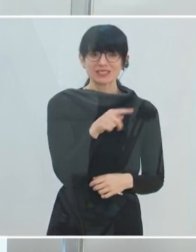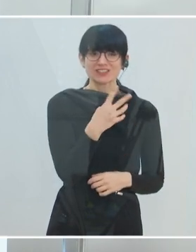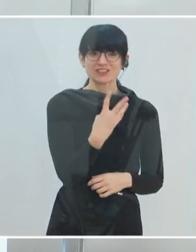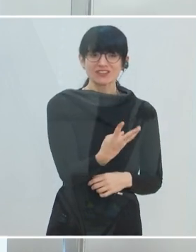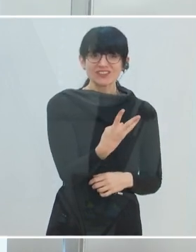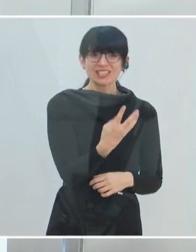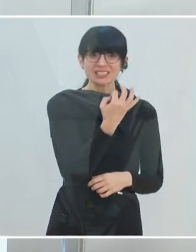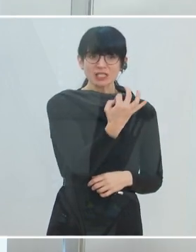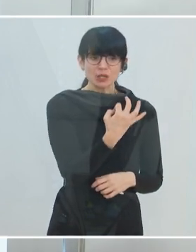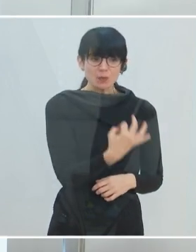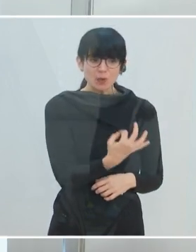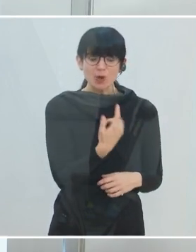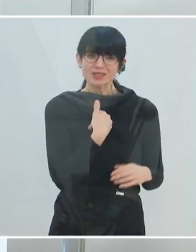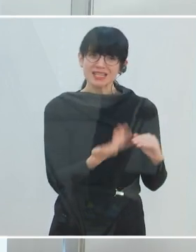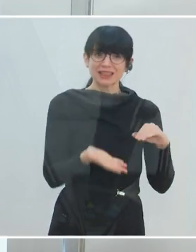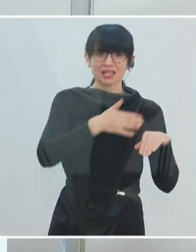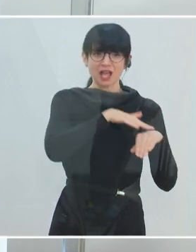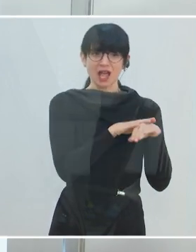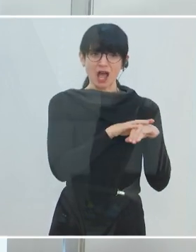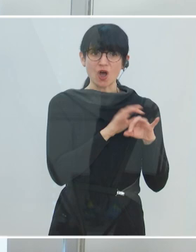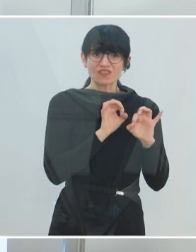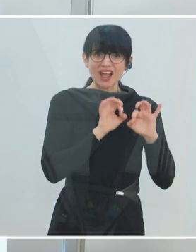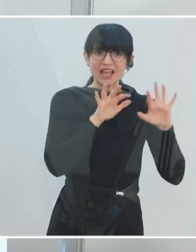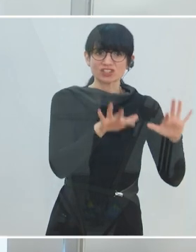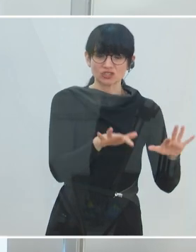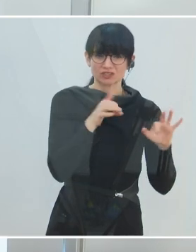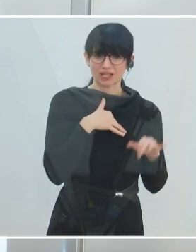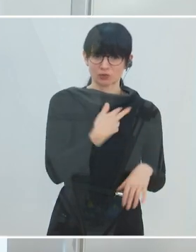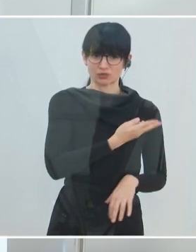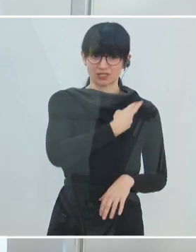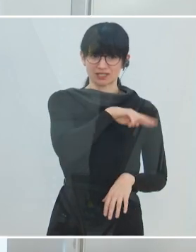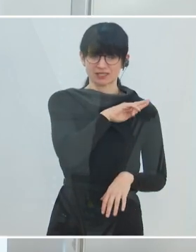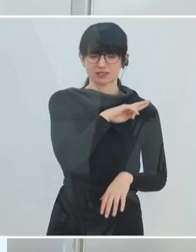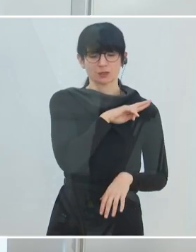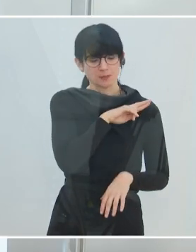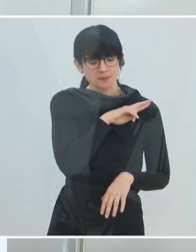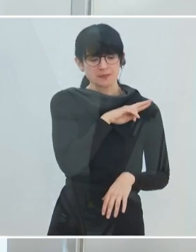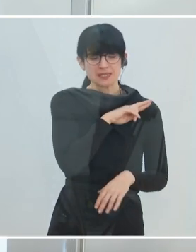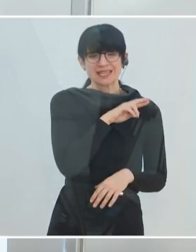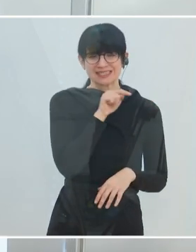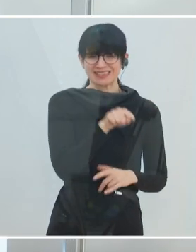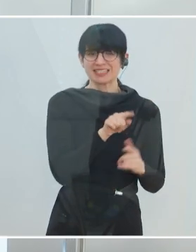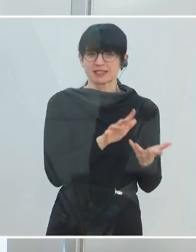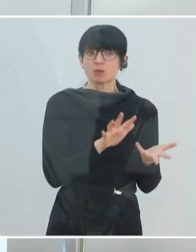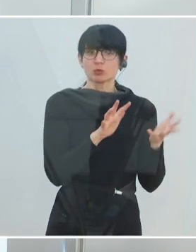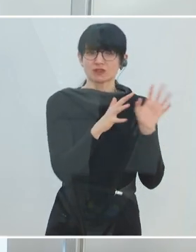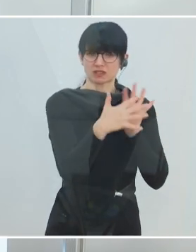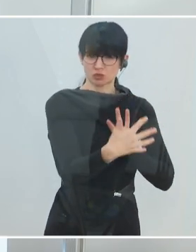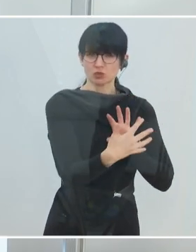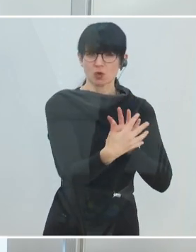Infektionswahrscheinlichkeit haben, ein erhöhtes Infektionsrisiko haben. Diese Mutationen